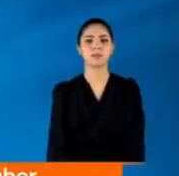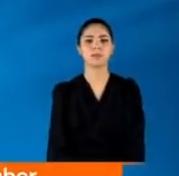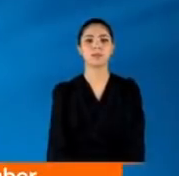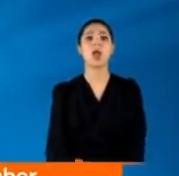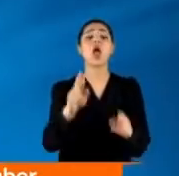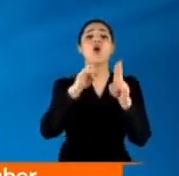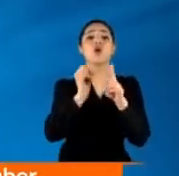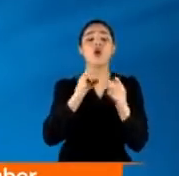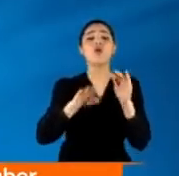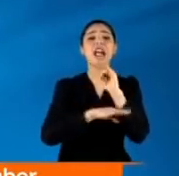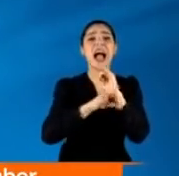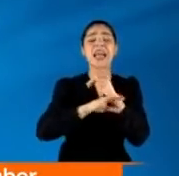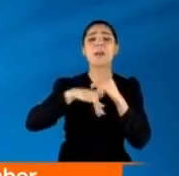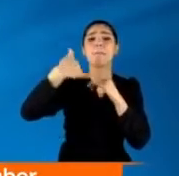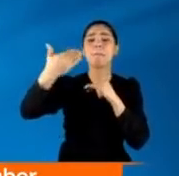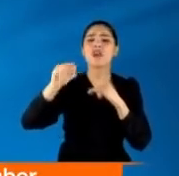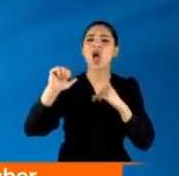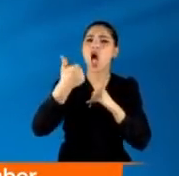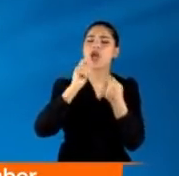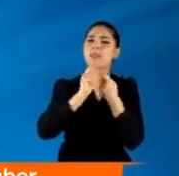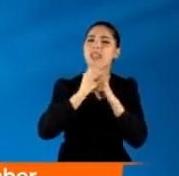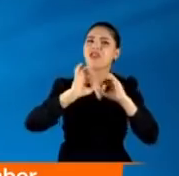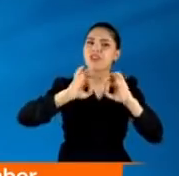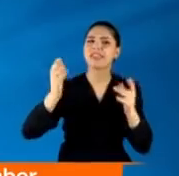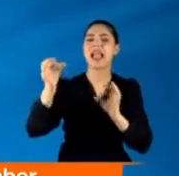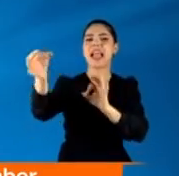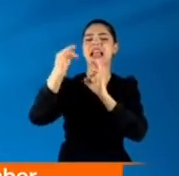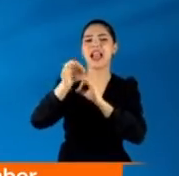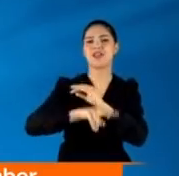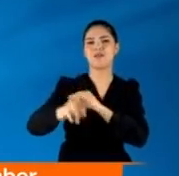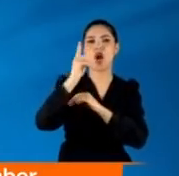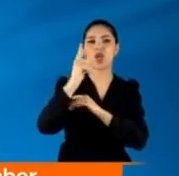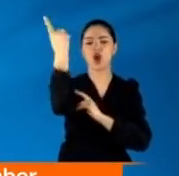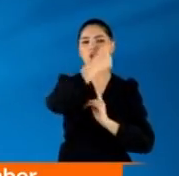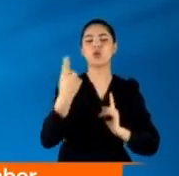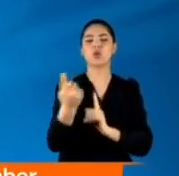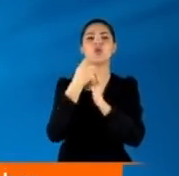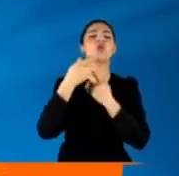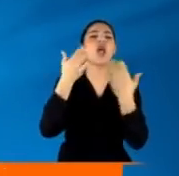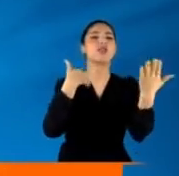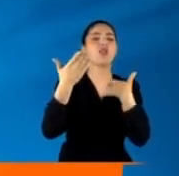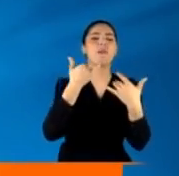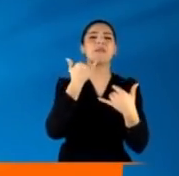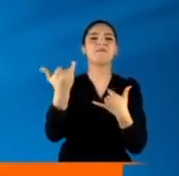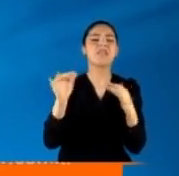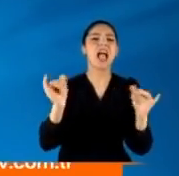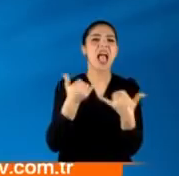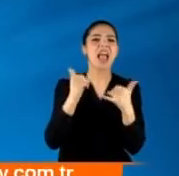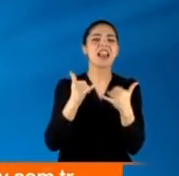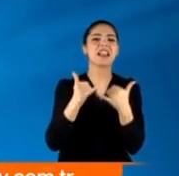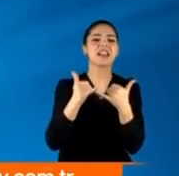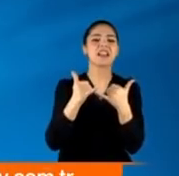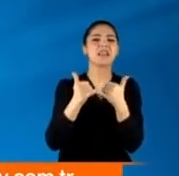Pandeminin hayatımızda yaptığı bir diğer önemli değişiklik iletişim yöntemlerimiz tabii. Yüz yüze sohbetler, misafirlikler, eğlenceler